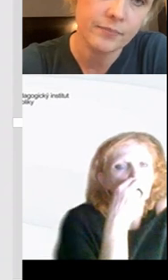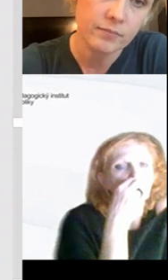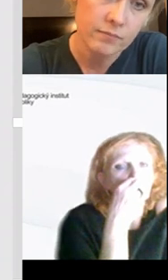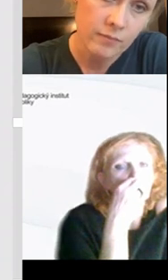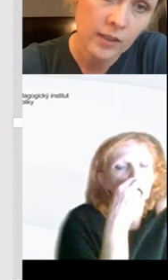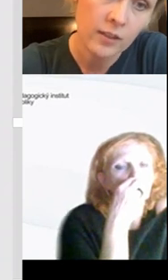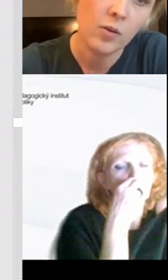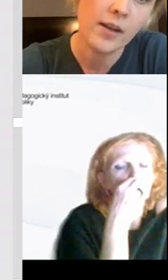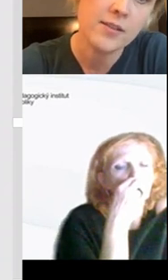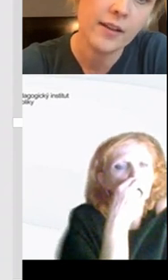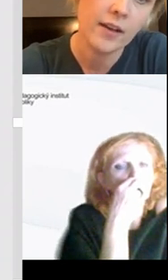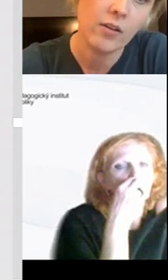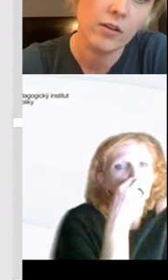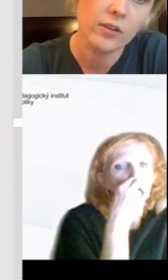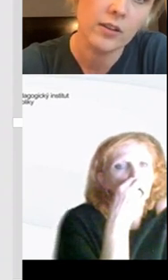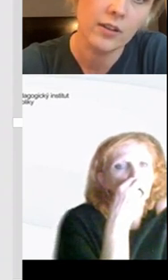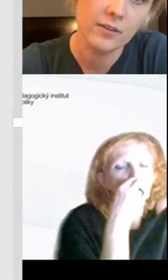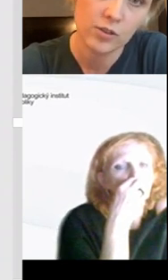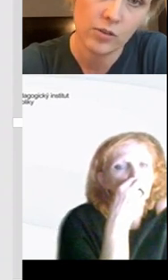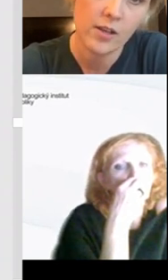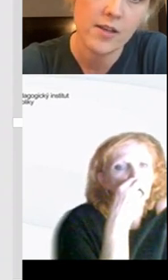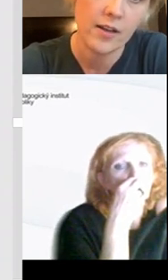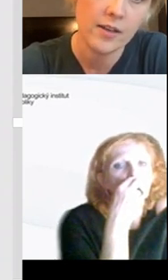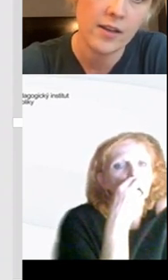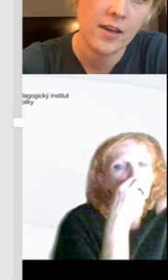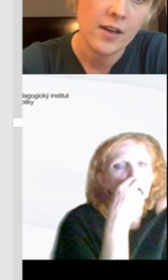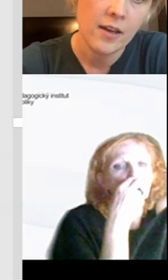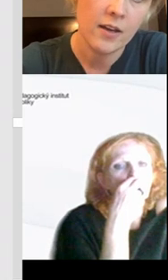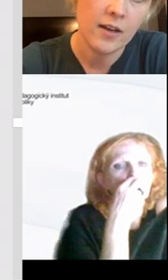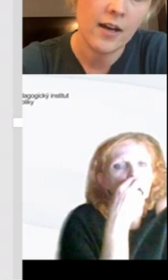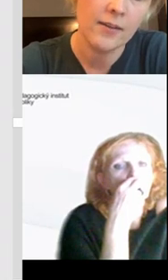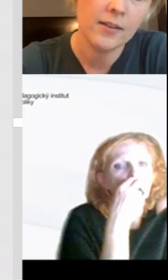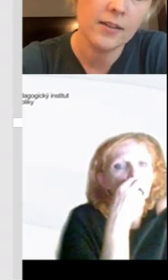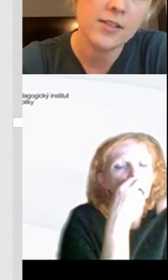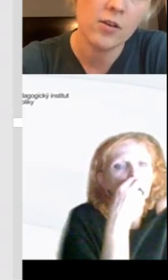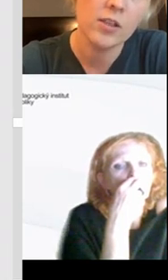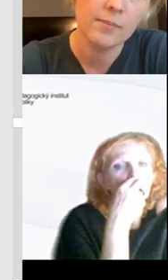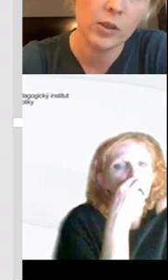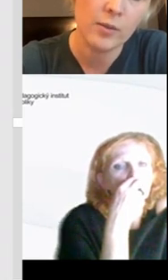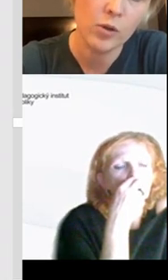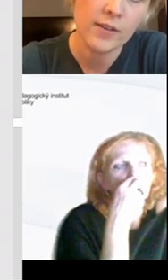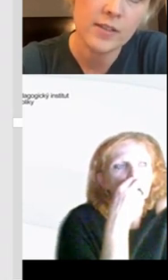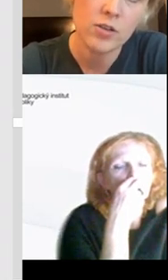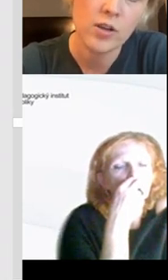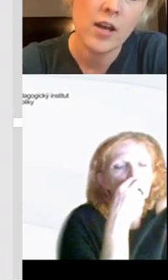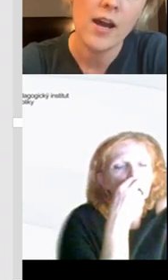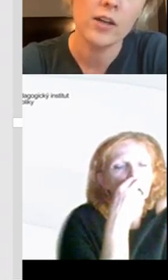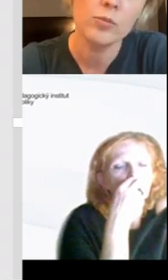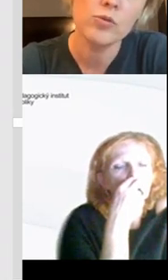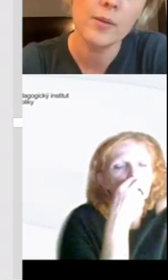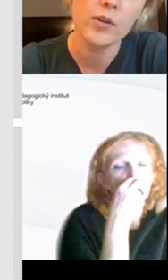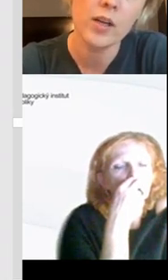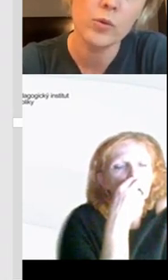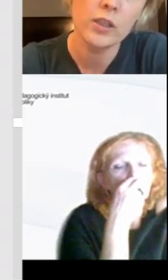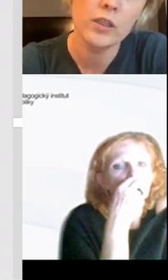zase ten obrázek je od naší kolegině Lenky, kdy vlastně oni programují ve skrači